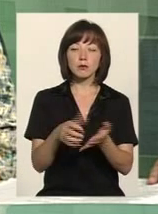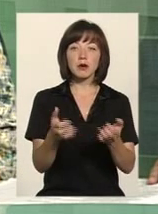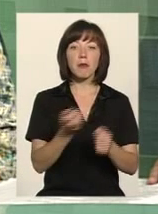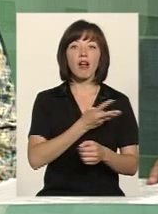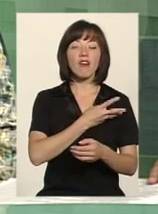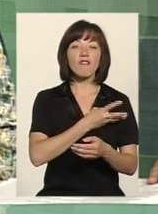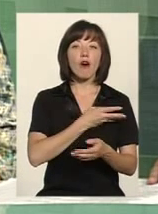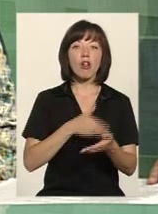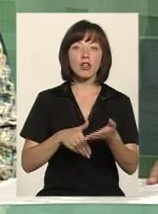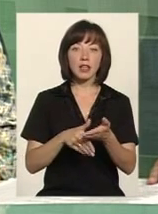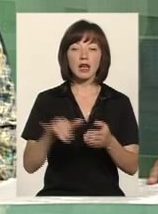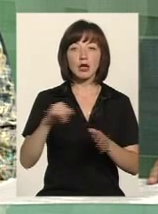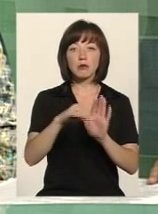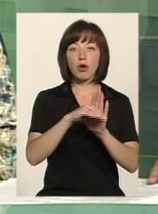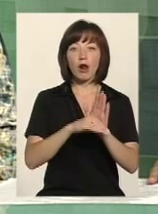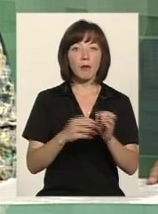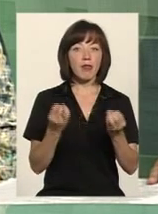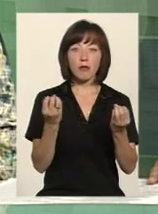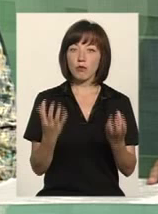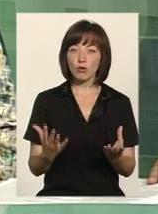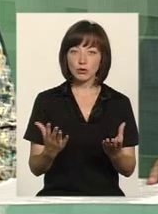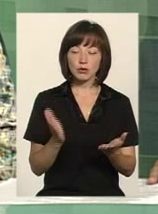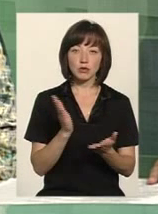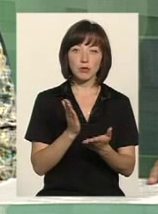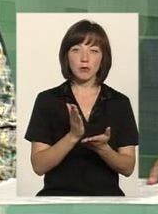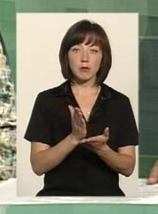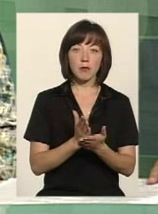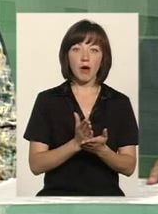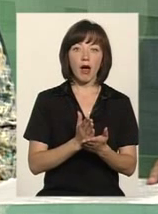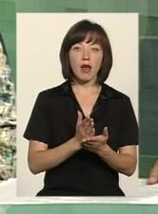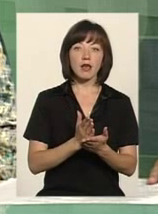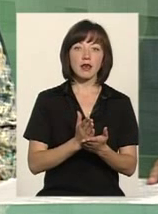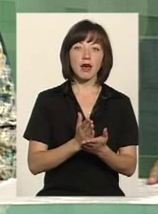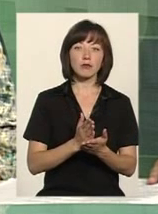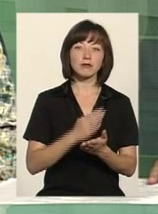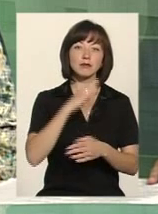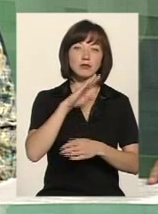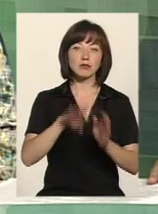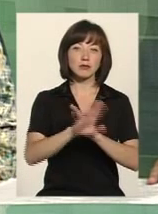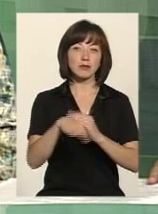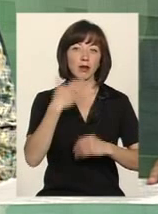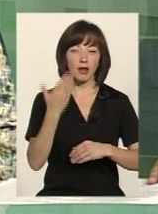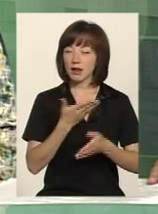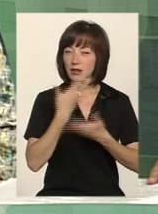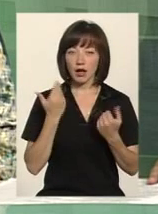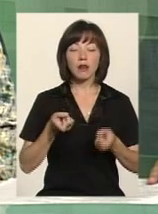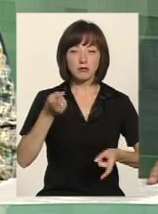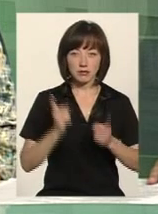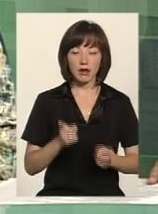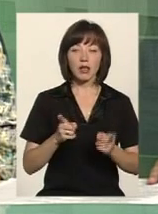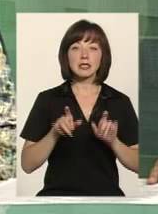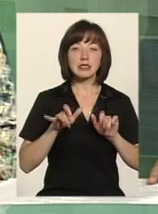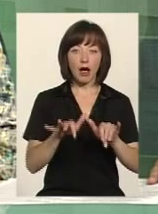волонтери. І програма не просто носить декларативний характер, але й програмою передбачено ряд заходів,